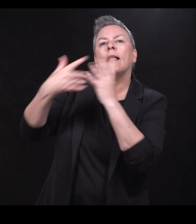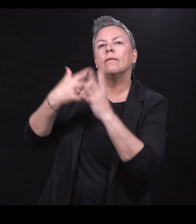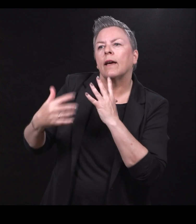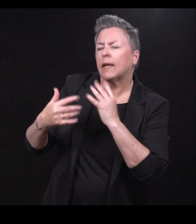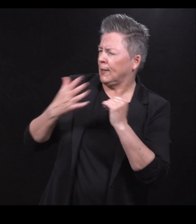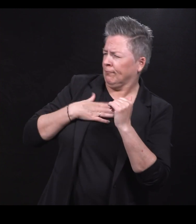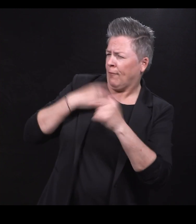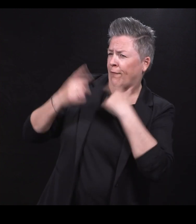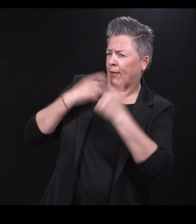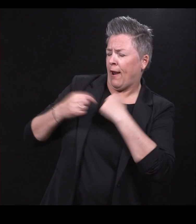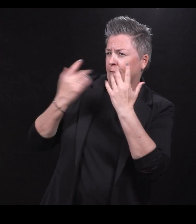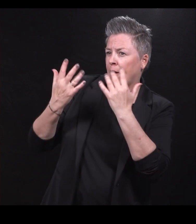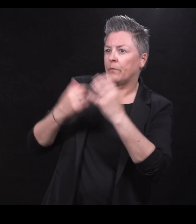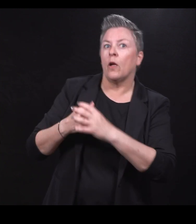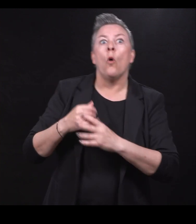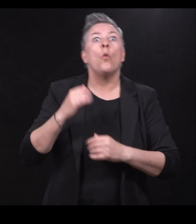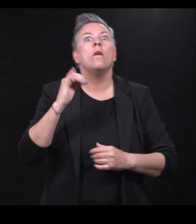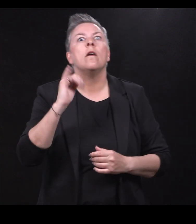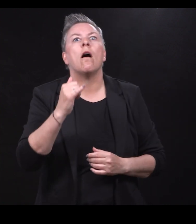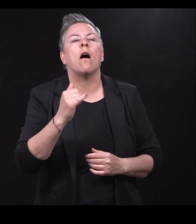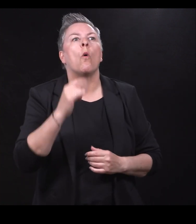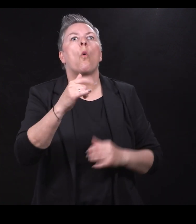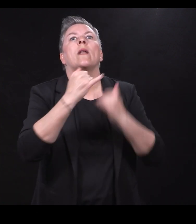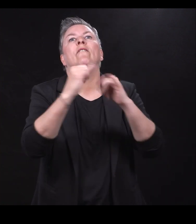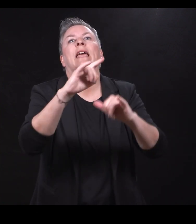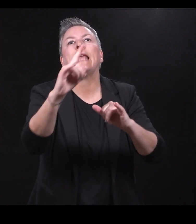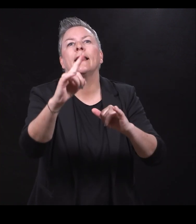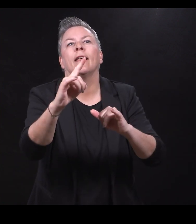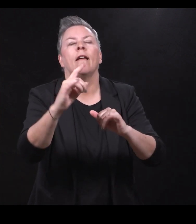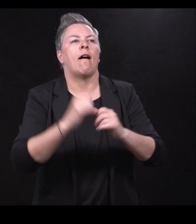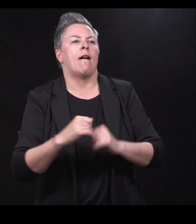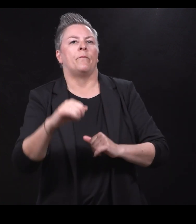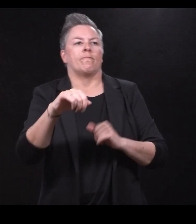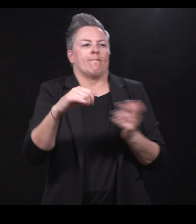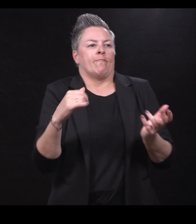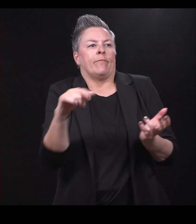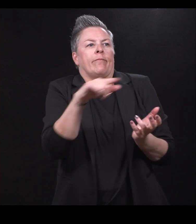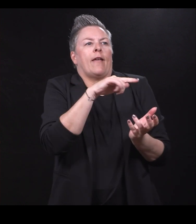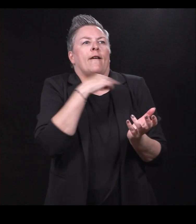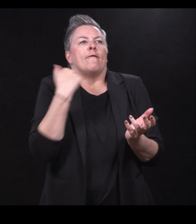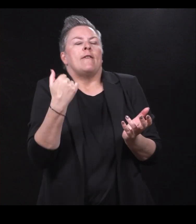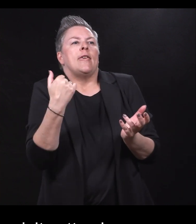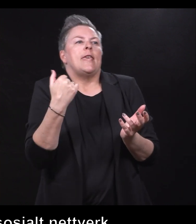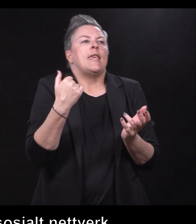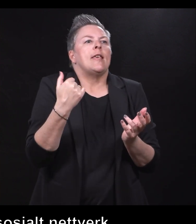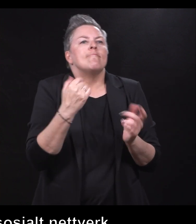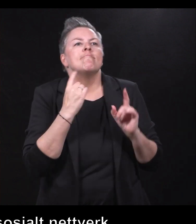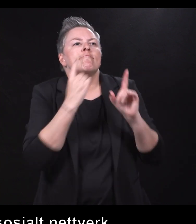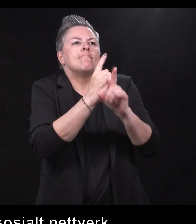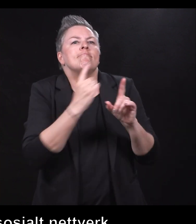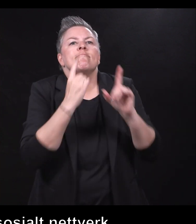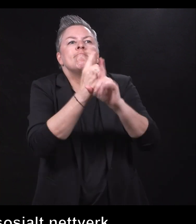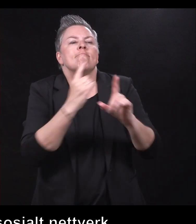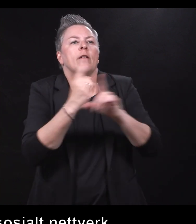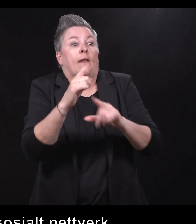fortelle litt om det? Og det er på fritiden så møtes andre med som har fått